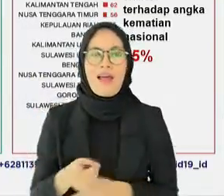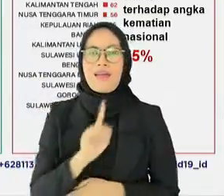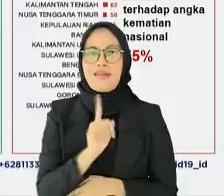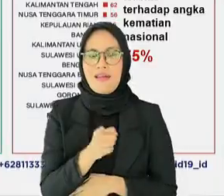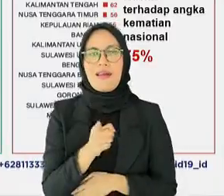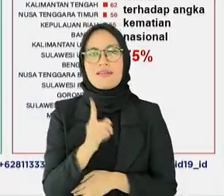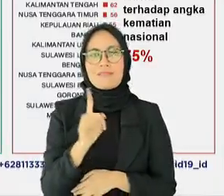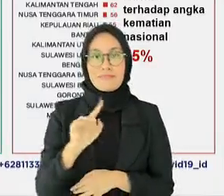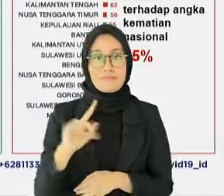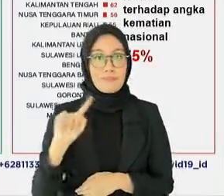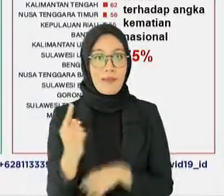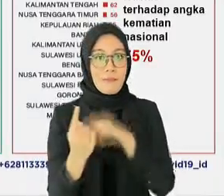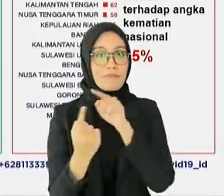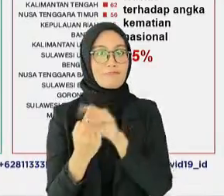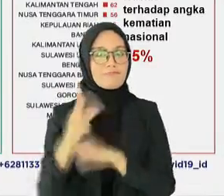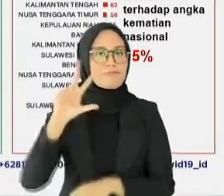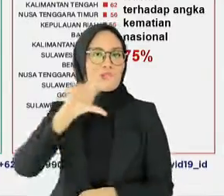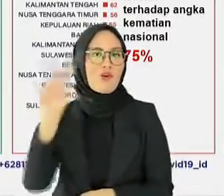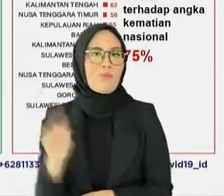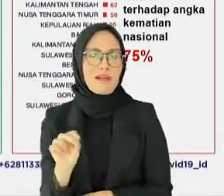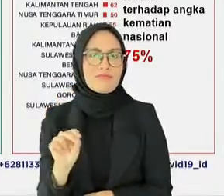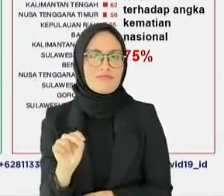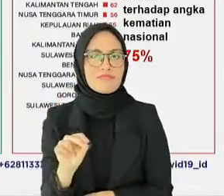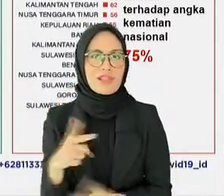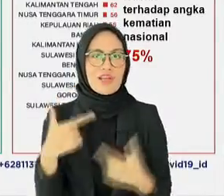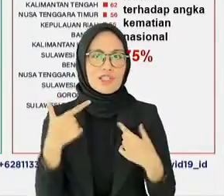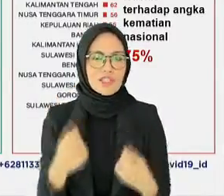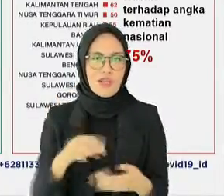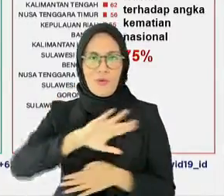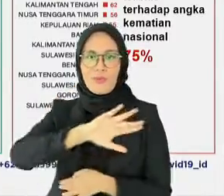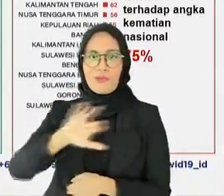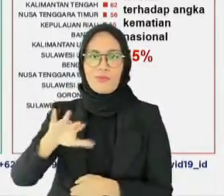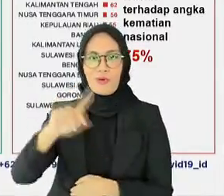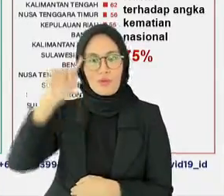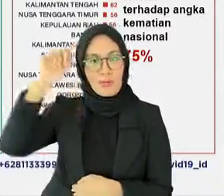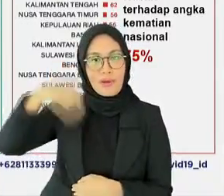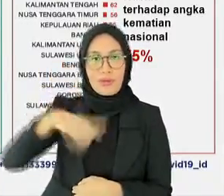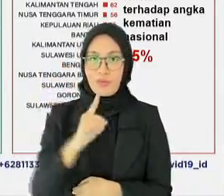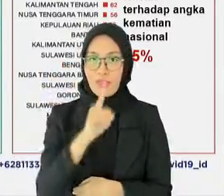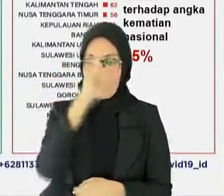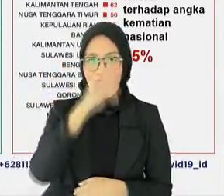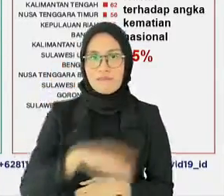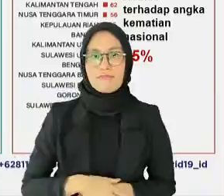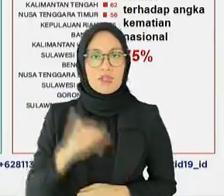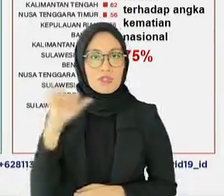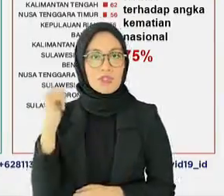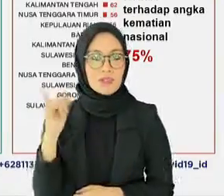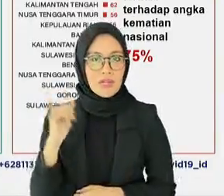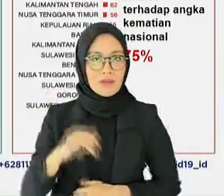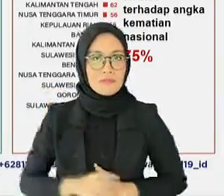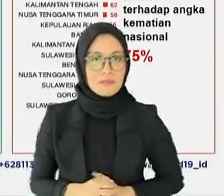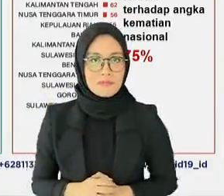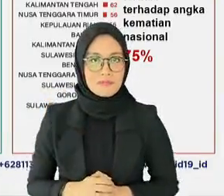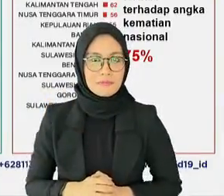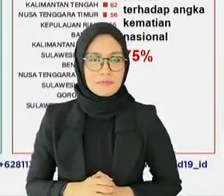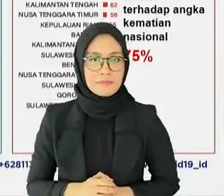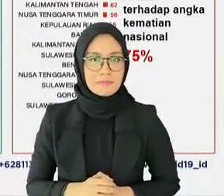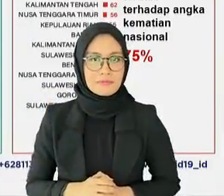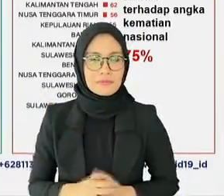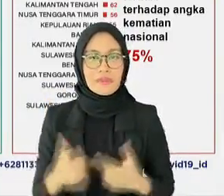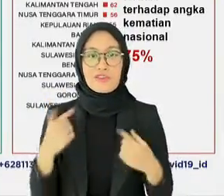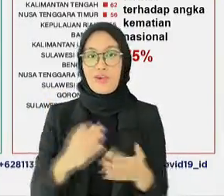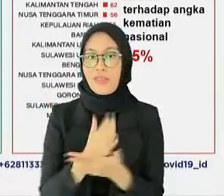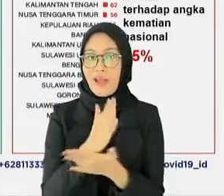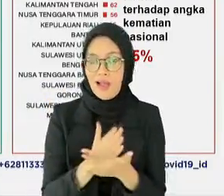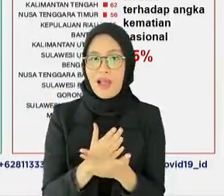yaitu Jawa Barat, Jawa Timur, Sumatera Utara, Daerah Istimewa Yogyakarta, Jawa